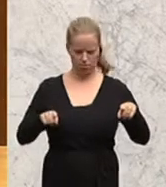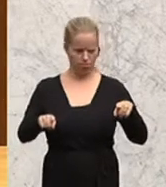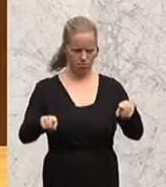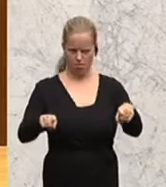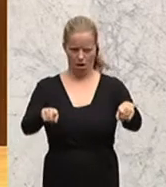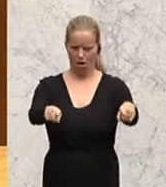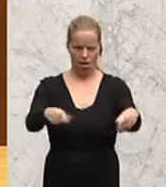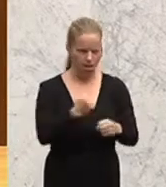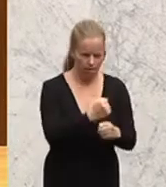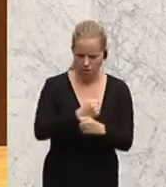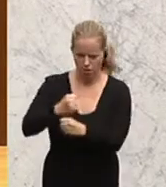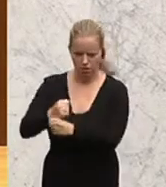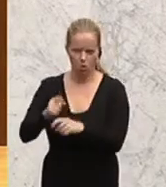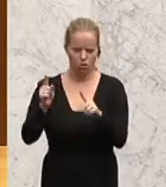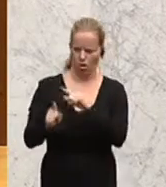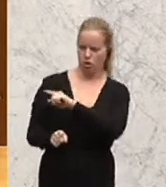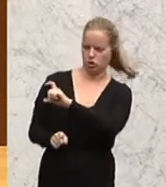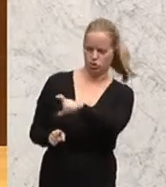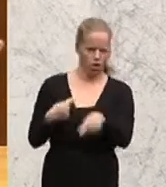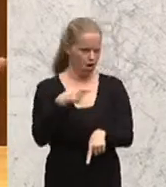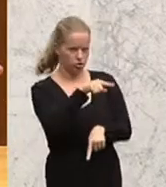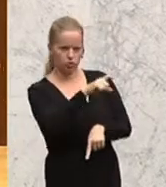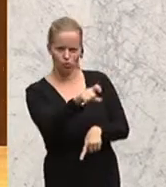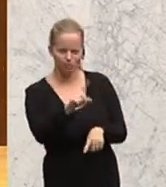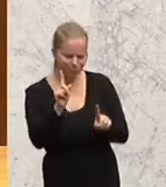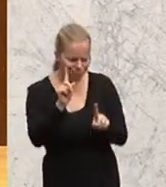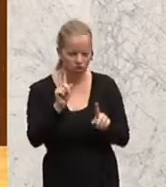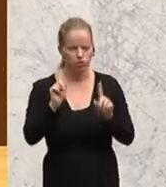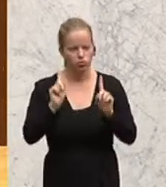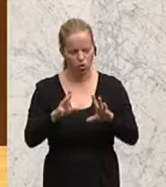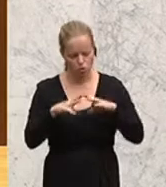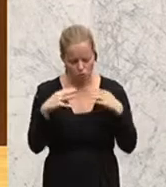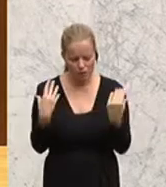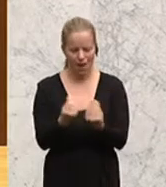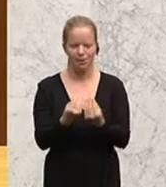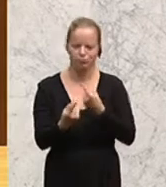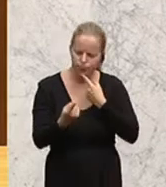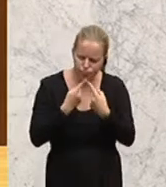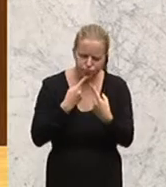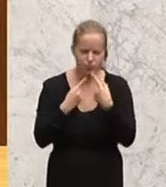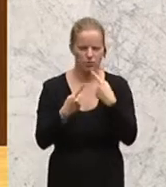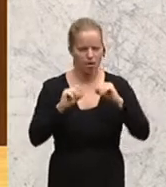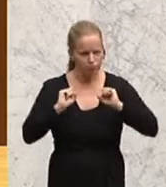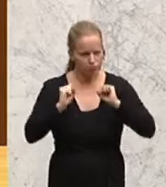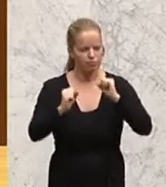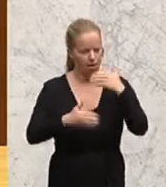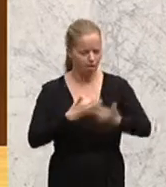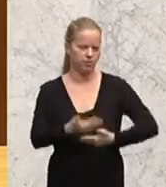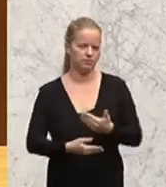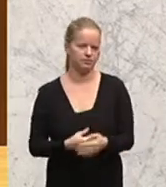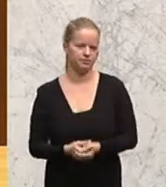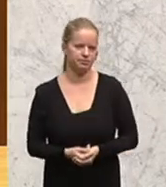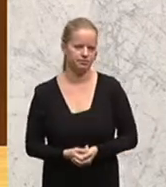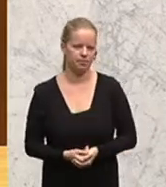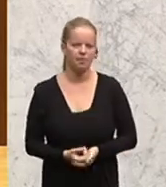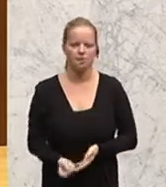nicht einander Schuld zuweisen, sondern miteinander reden und handeln. Gerade in den letzten Tagen